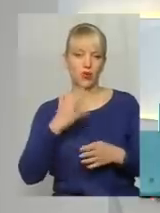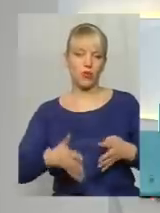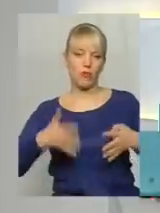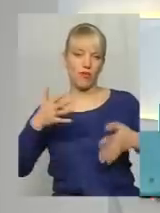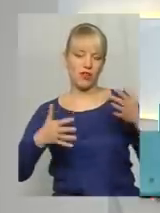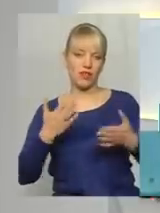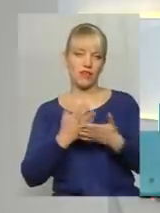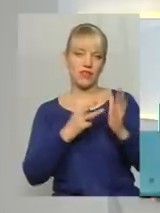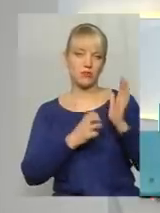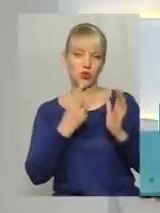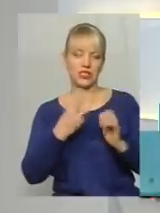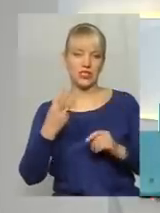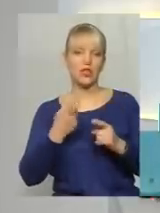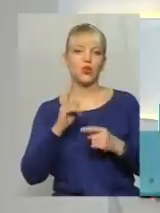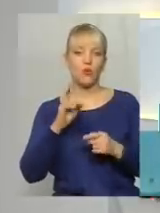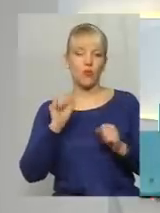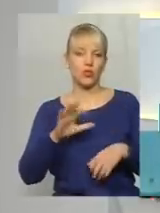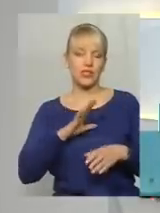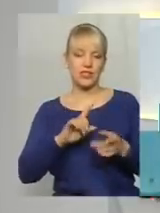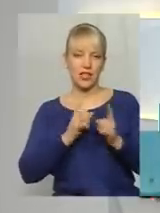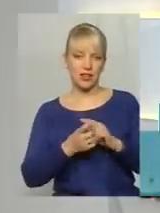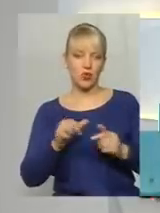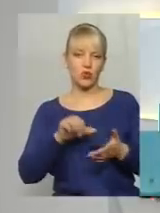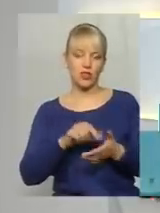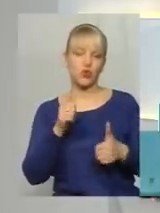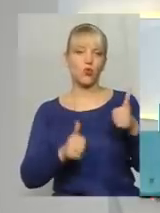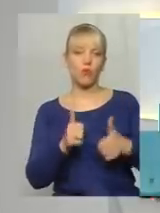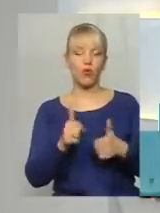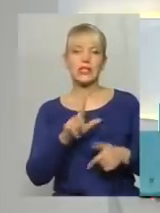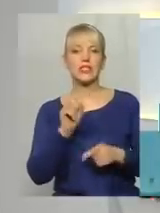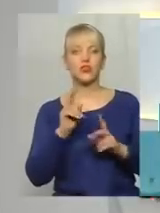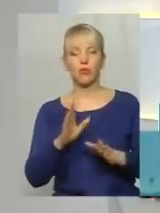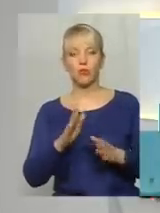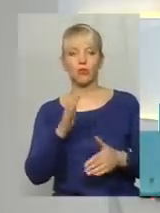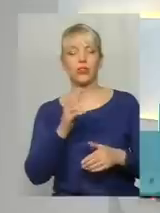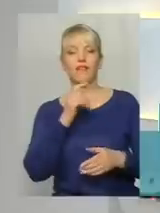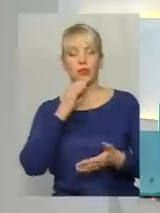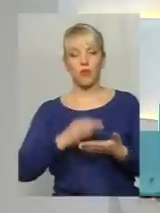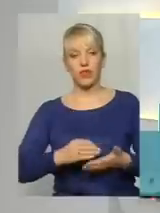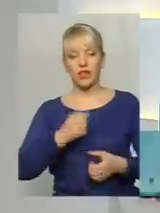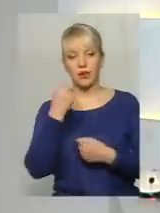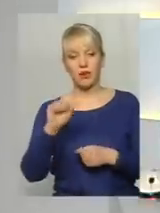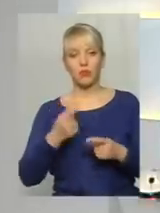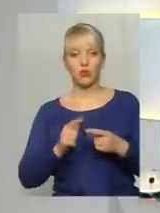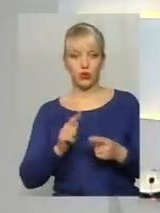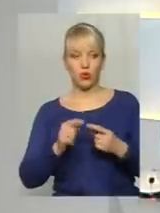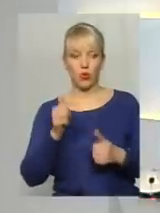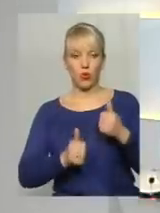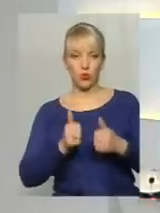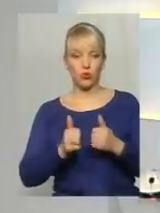833. Хто може стати учасником конкурсу і за що будуть відповідати переможці цього конкурсу?